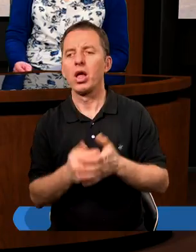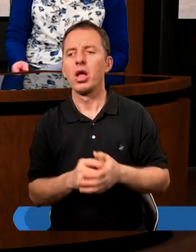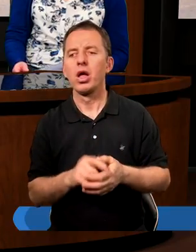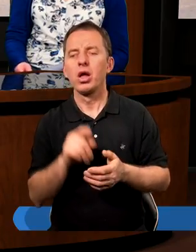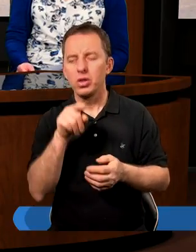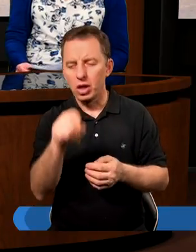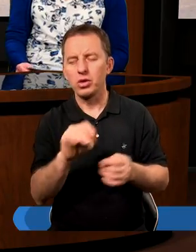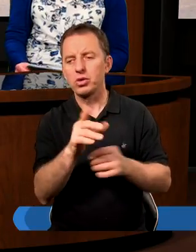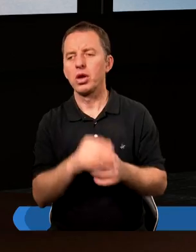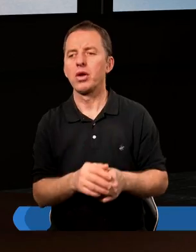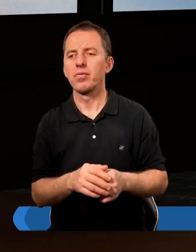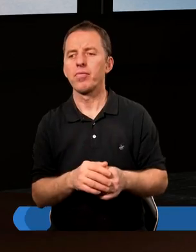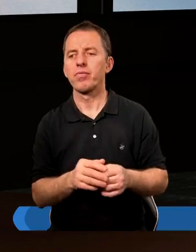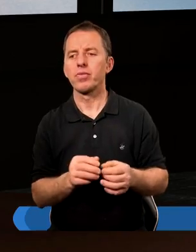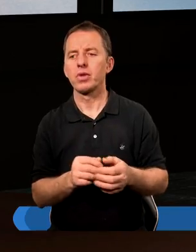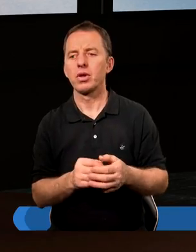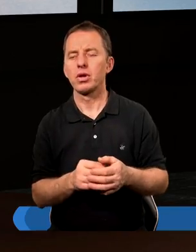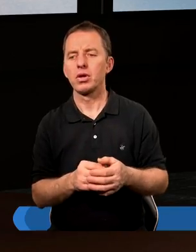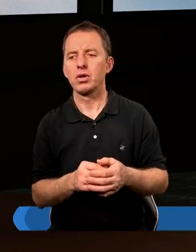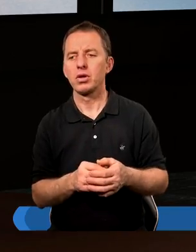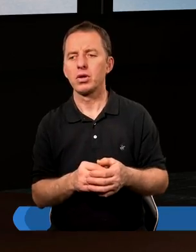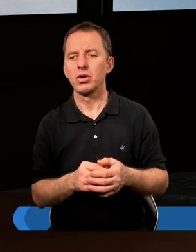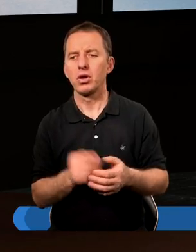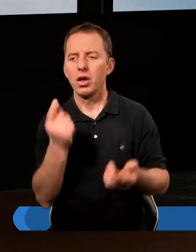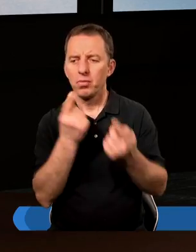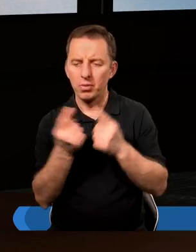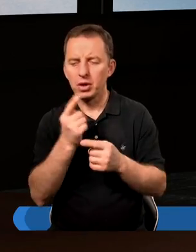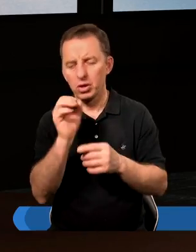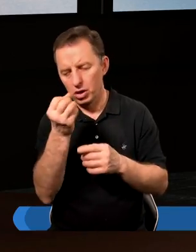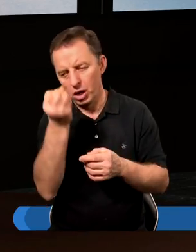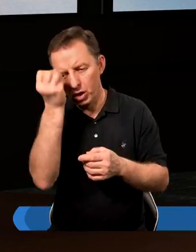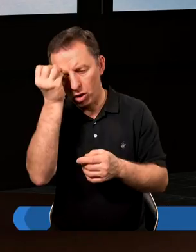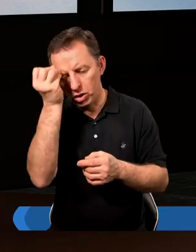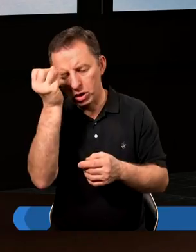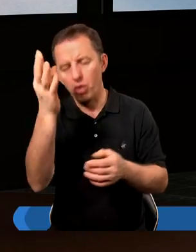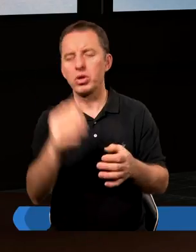Umiał się też tymi rzeczy, żeby w jakiś sposób tak, no, myślę, rozsądnie